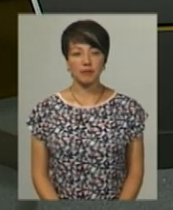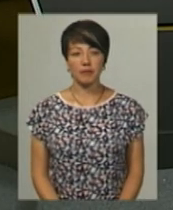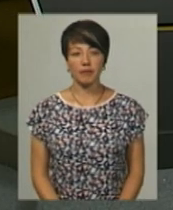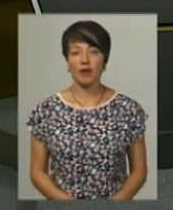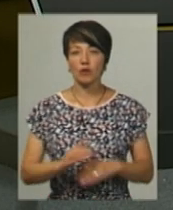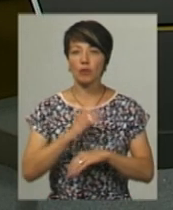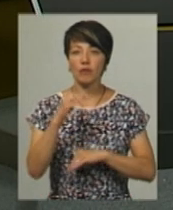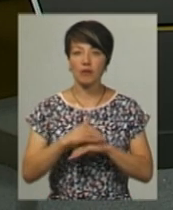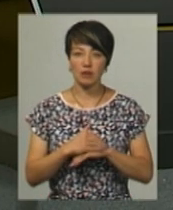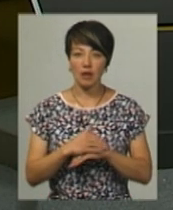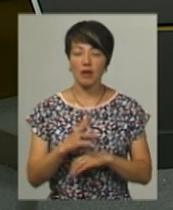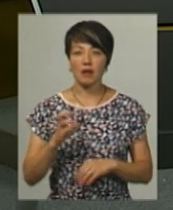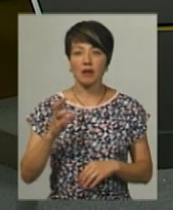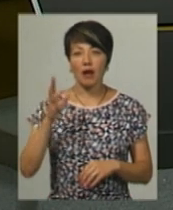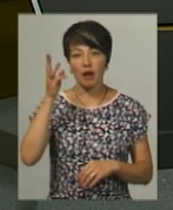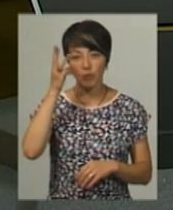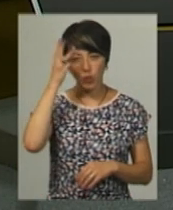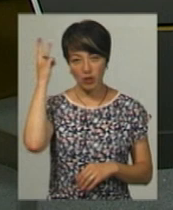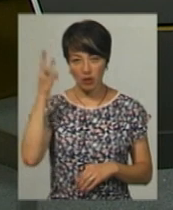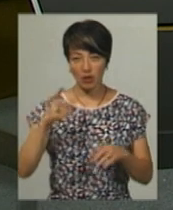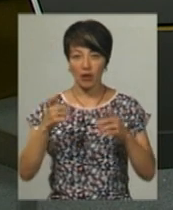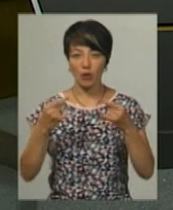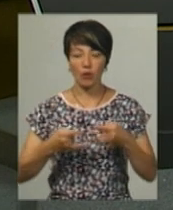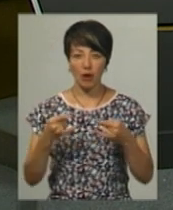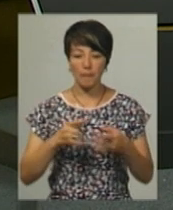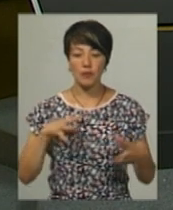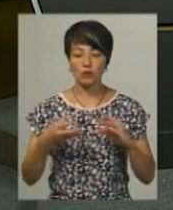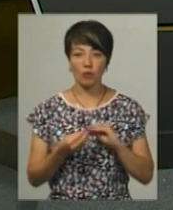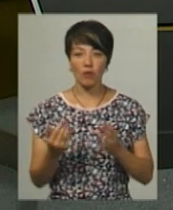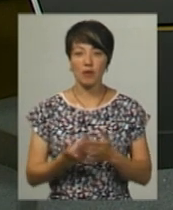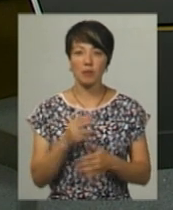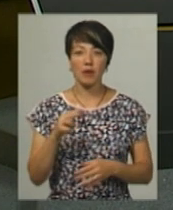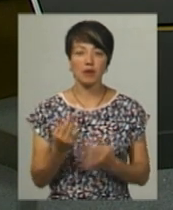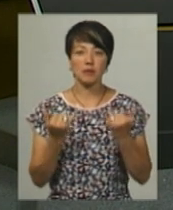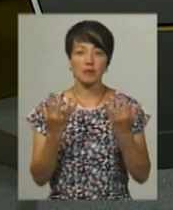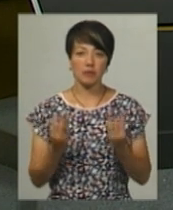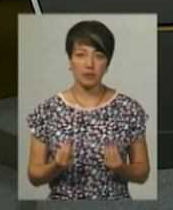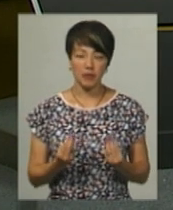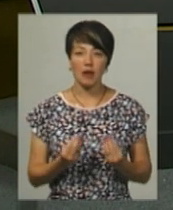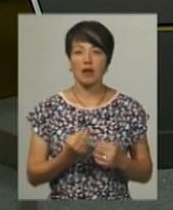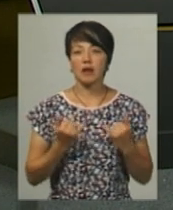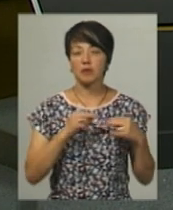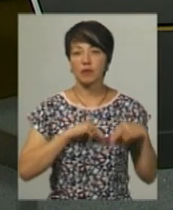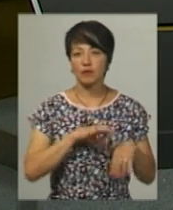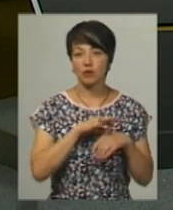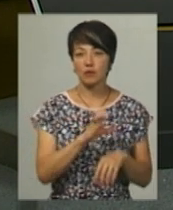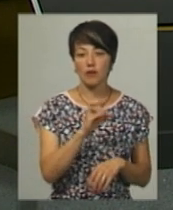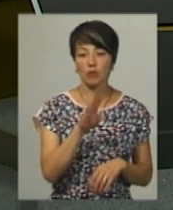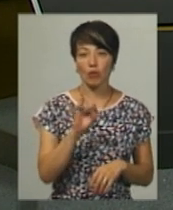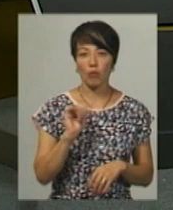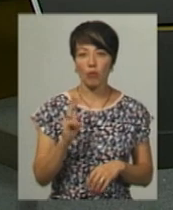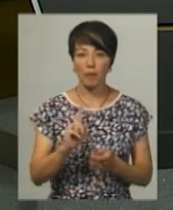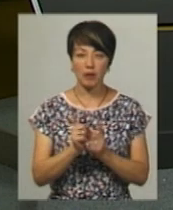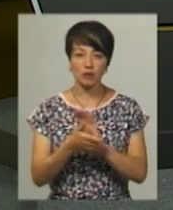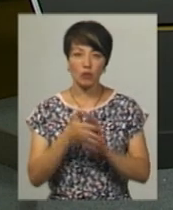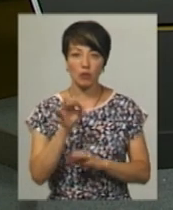Добра вечора, я поділя, підсумковий інформаційний випуск п'ятниці, 5 липня. В студії для вас працює ведуча Світлана Поробок, диктор жестової мови